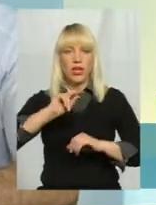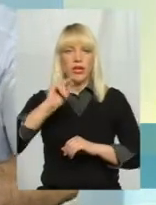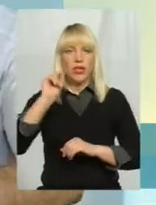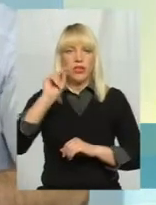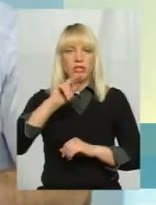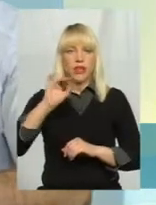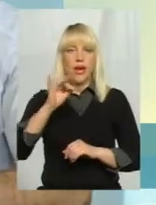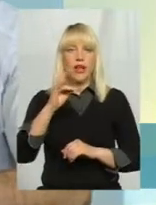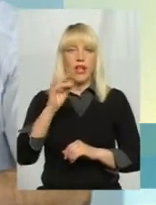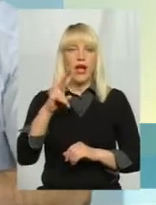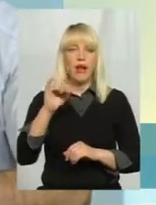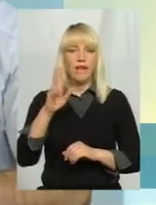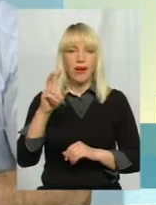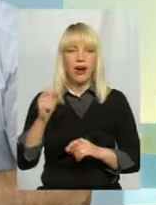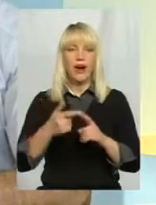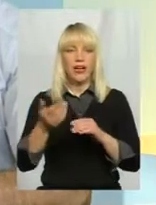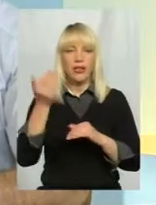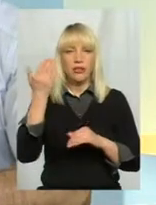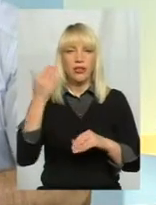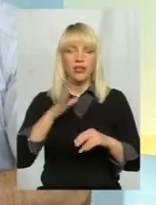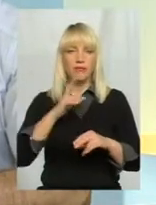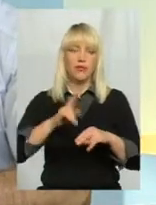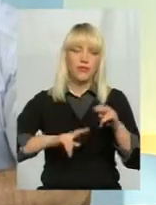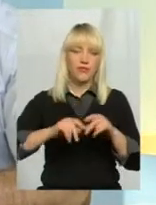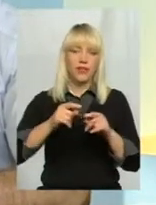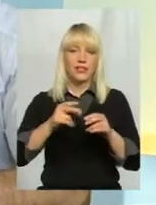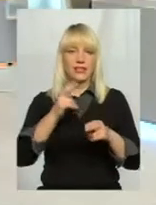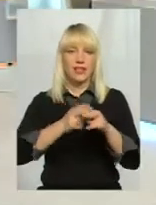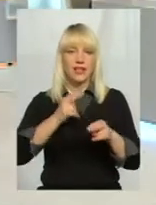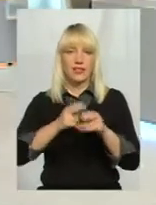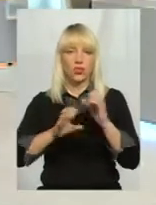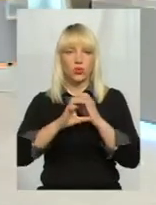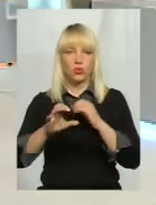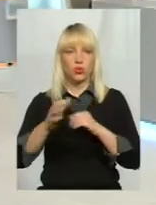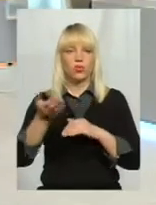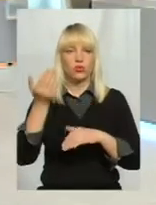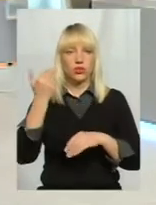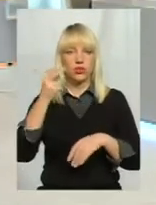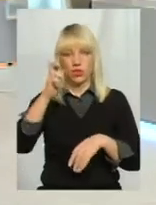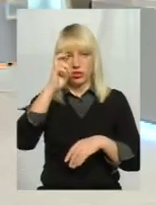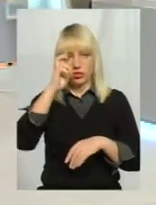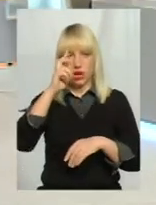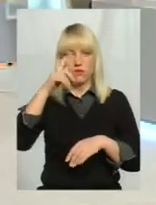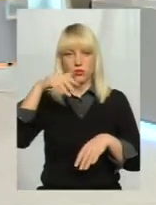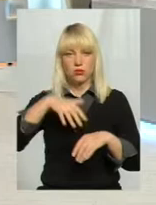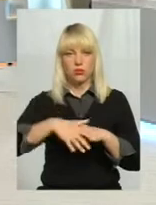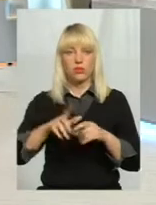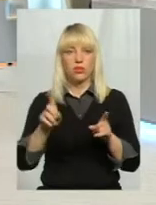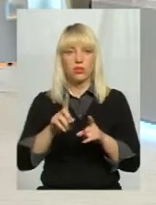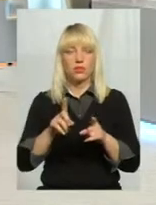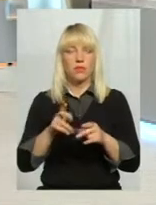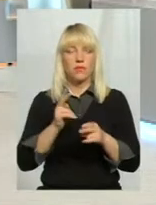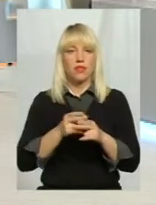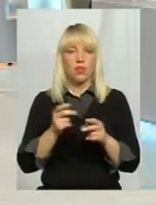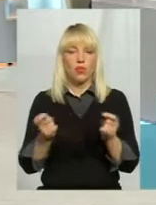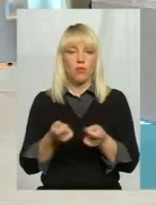якраз саме тоді, до того будували стальні труби, а тоді якраз держава тодішня зрозуміла, що металу мало,